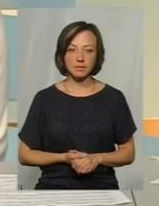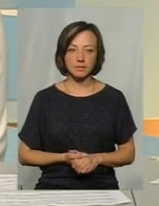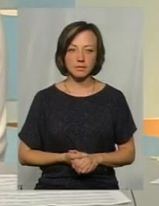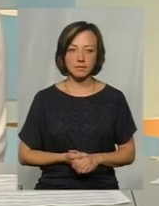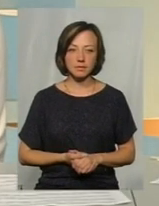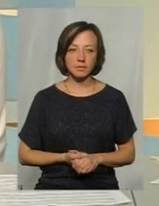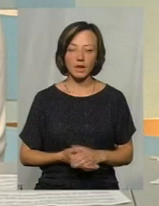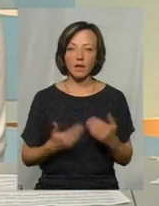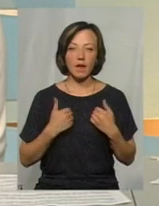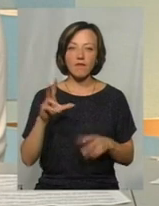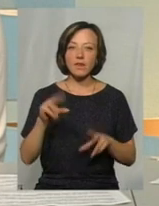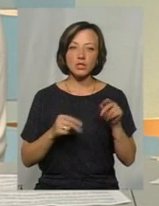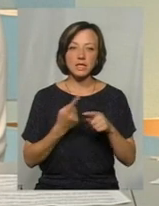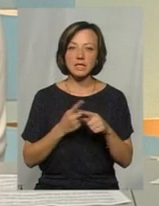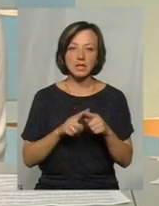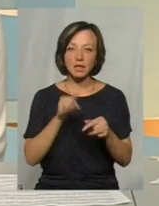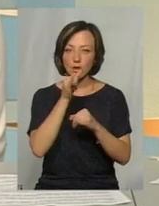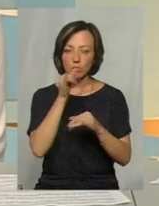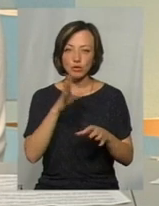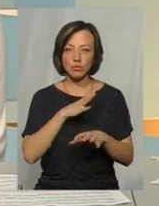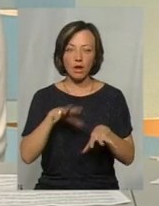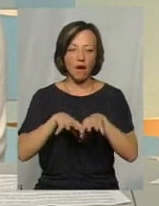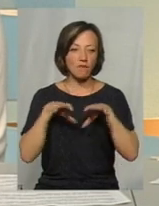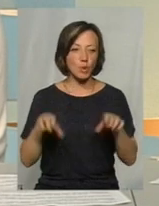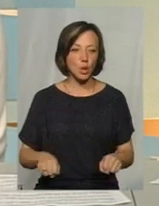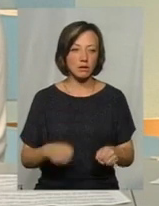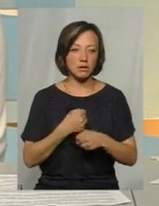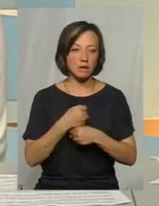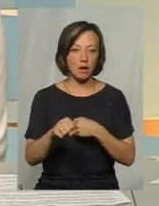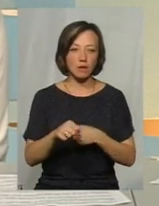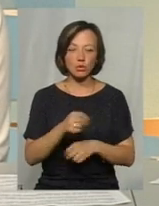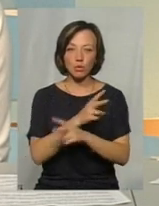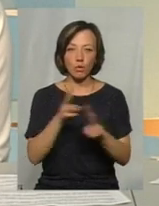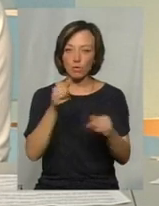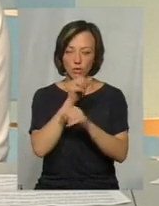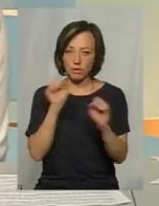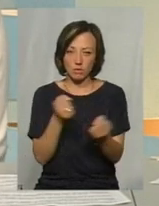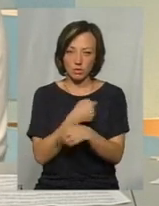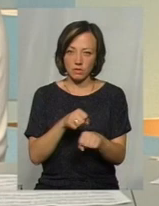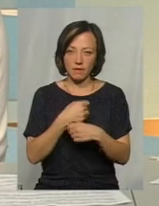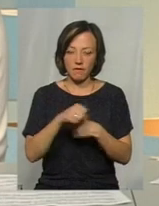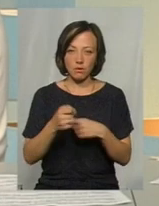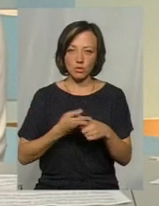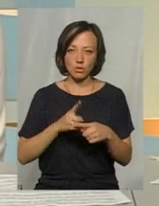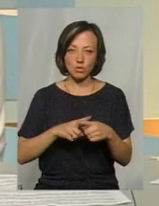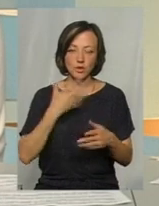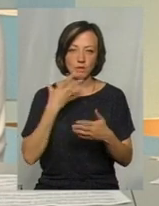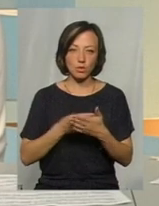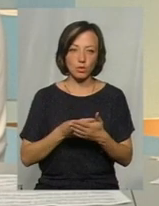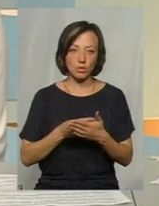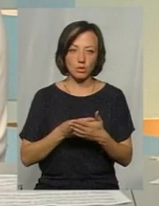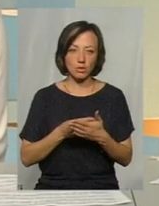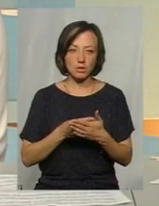Я вважаю, що це не може бути авторитарно, ми нікому не можемо нав'язувати свої